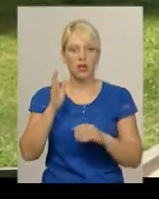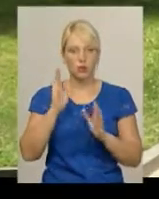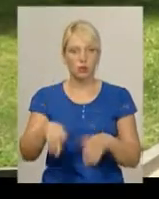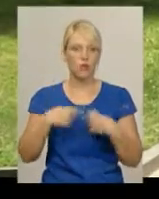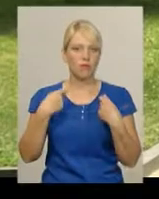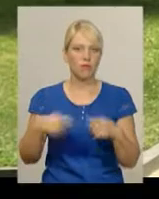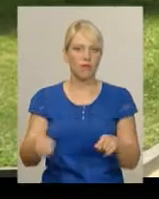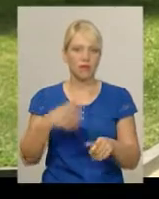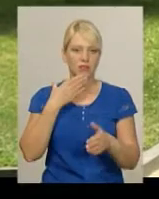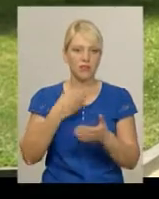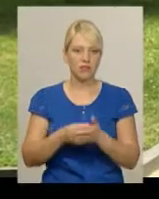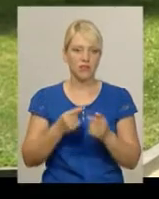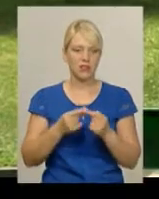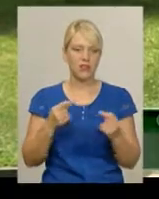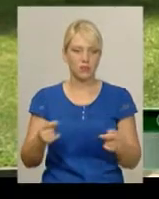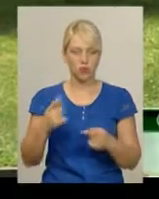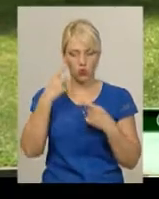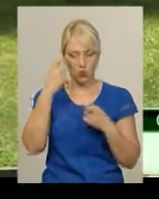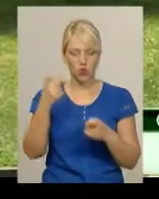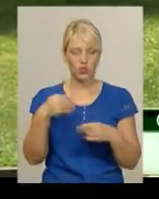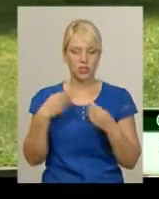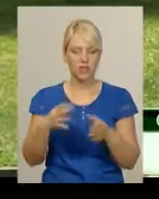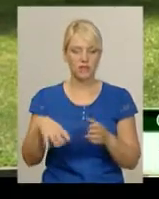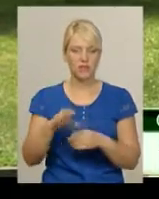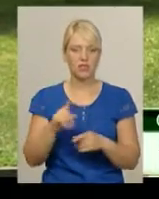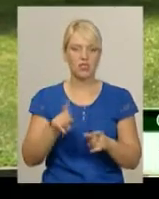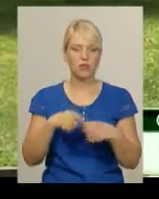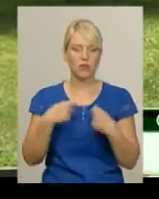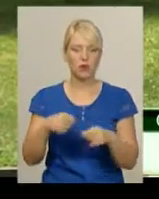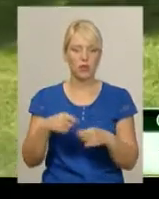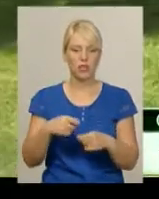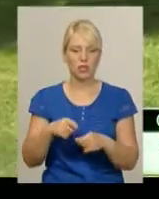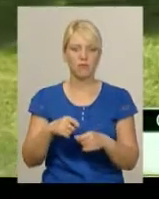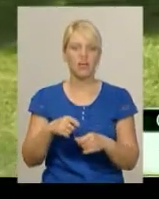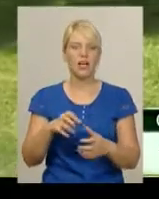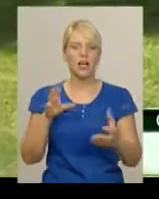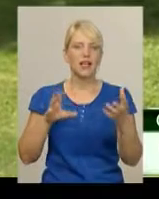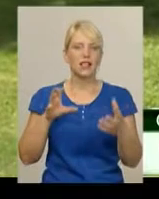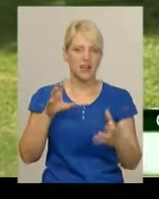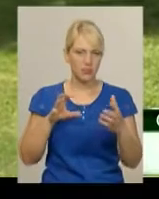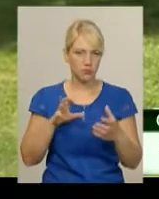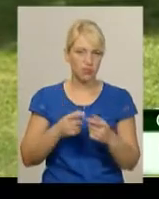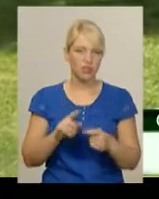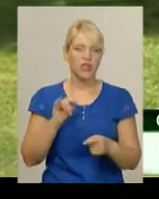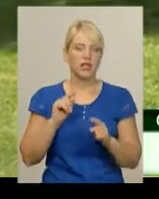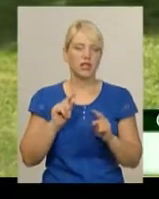Оголочення дали всі перевізники. Продаються на сьогоднішній день транспортні засоби, продаємо і ми. На сьогоднішній день, яка має бути